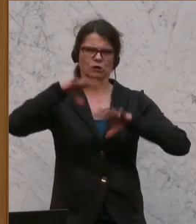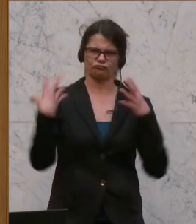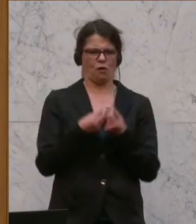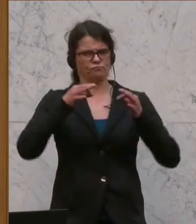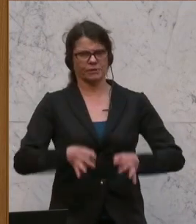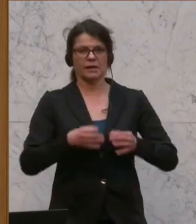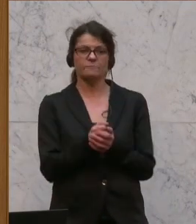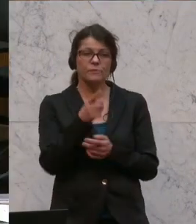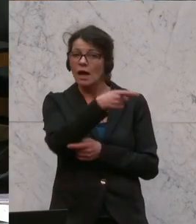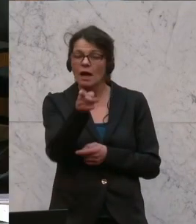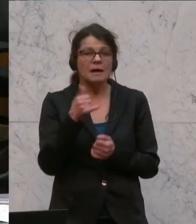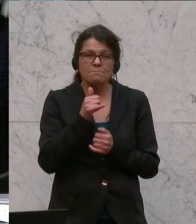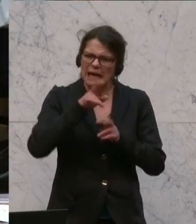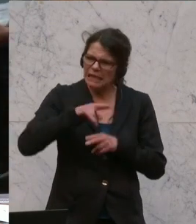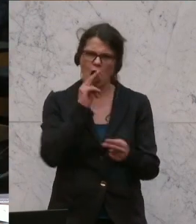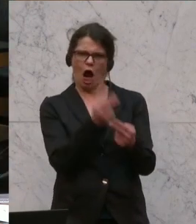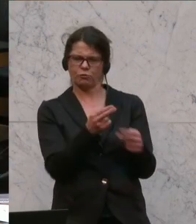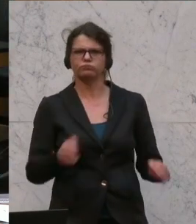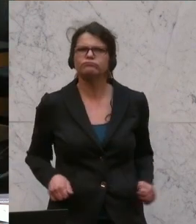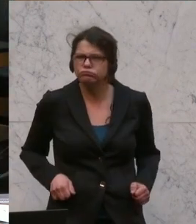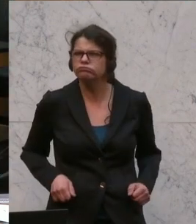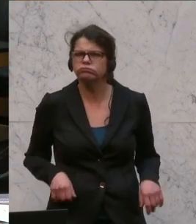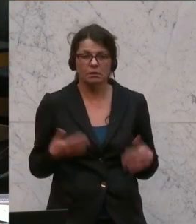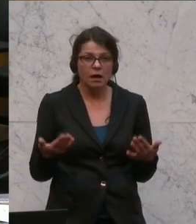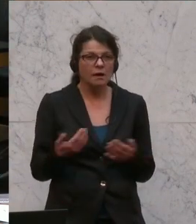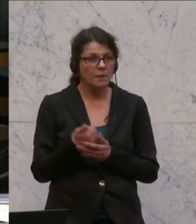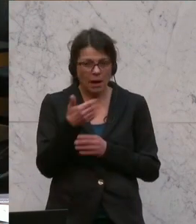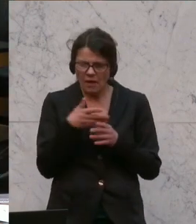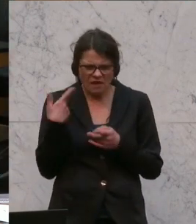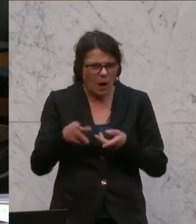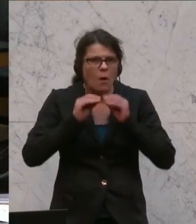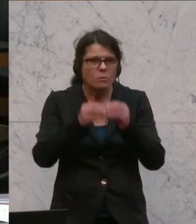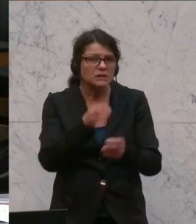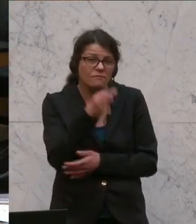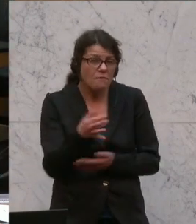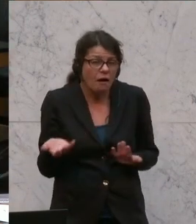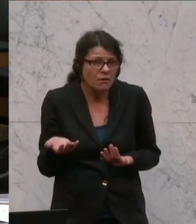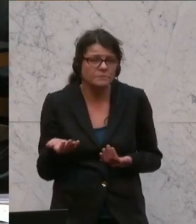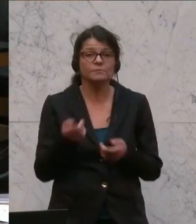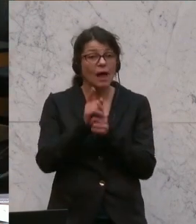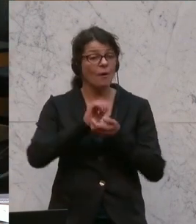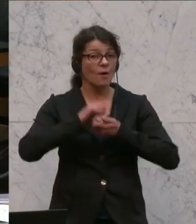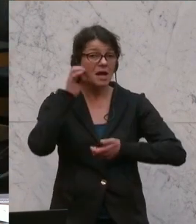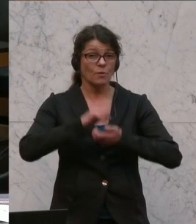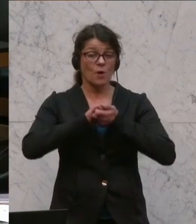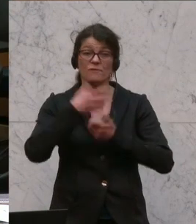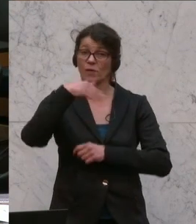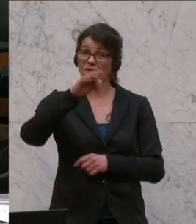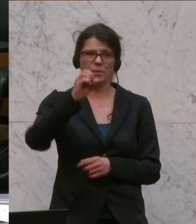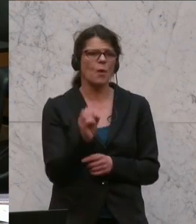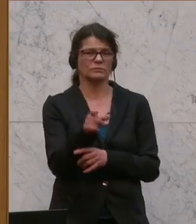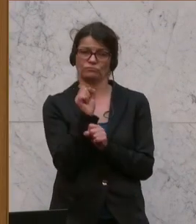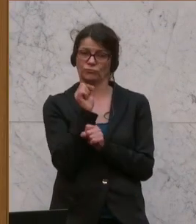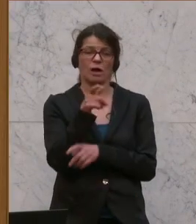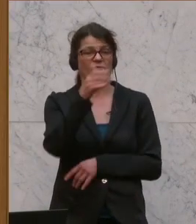Sie sozusagen haben immer die richtigen Antworten auf diese durchaus zum Teil sehr komplexen Fragen. Und was auch die Kolleginnen und Kollegen der FPÖ immer wieder